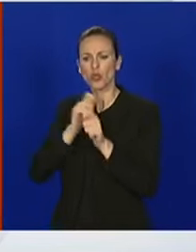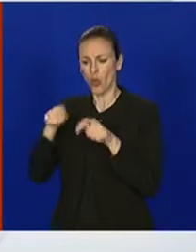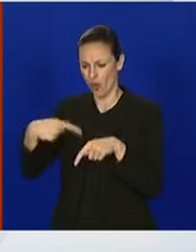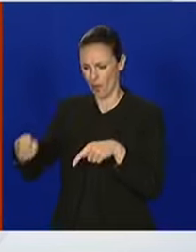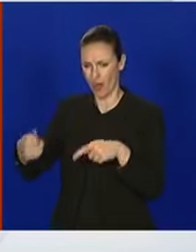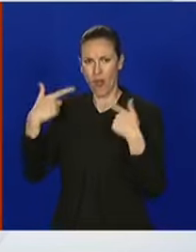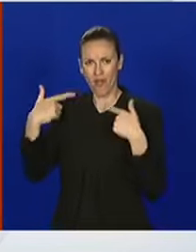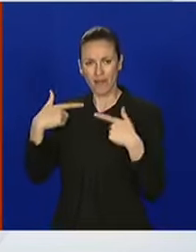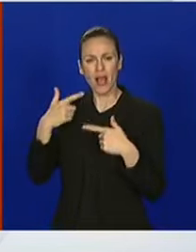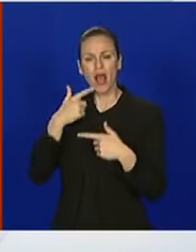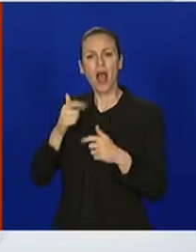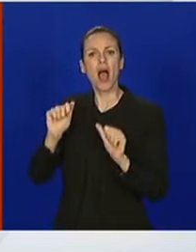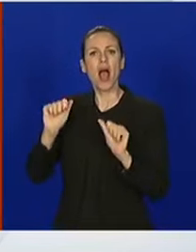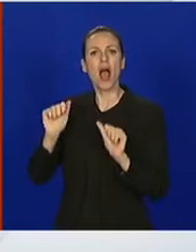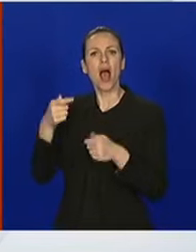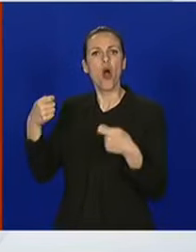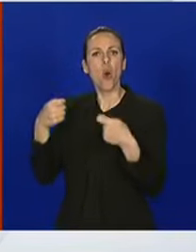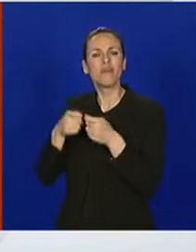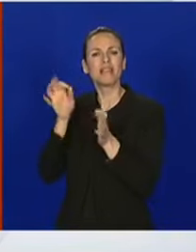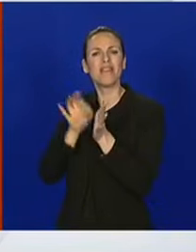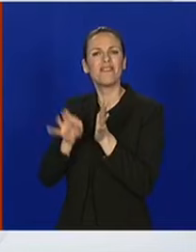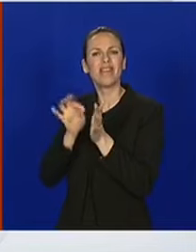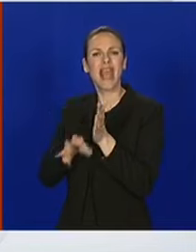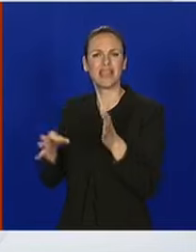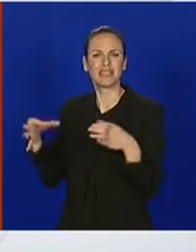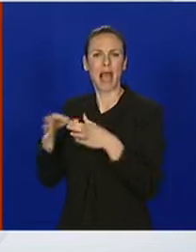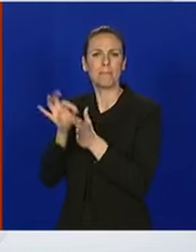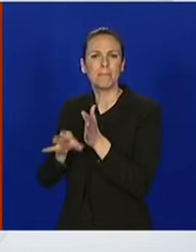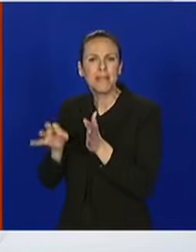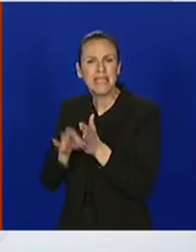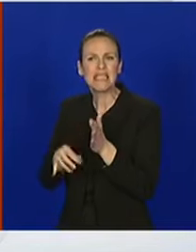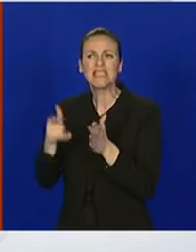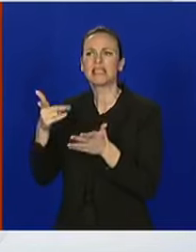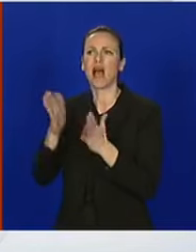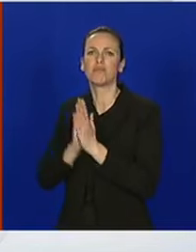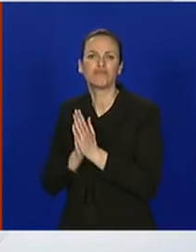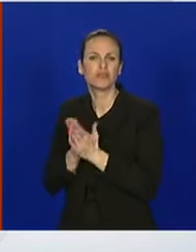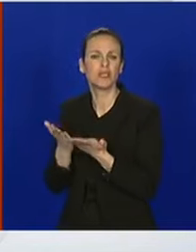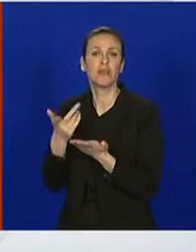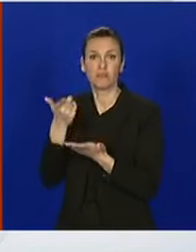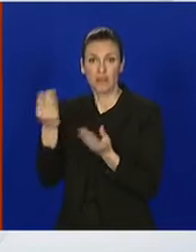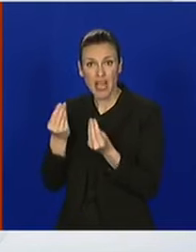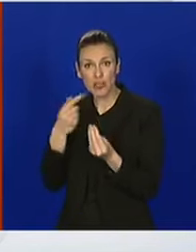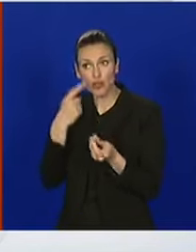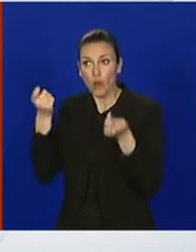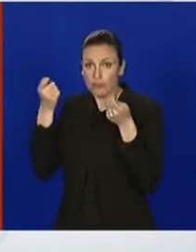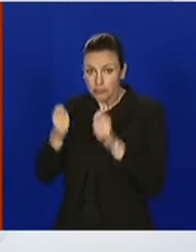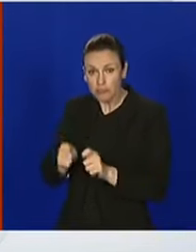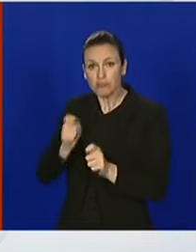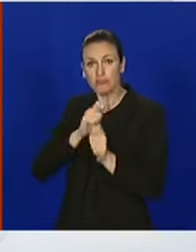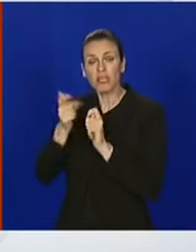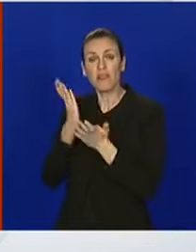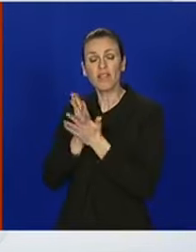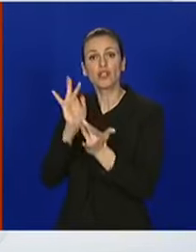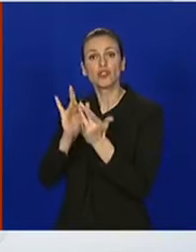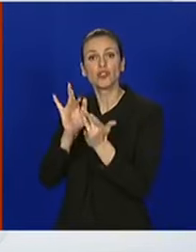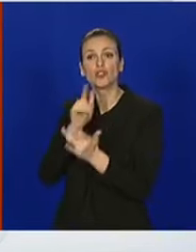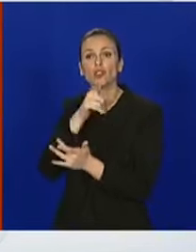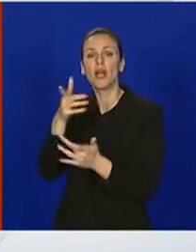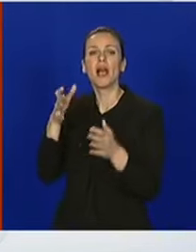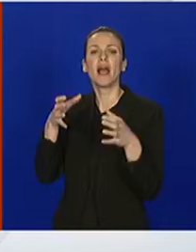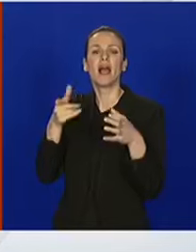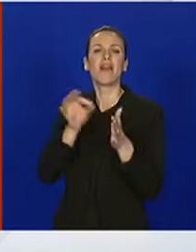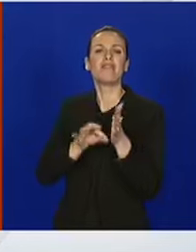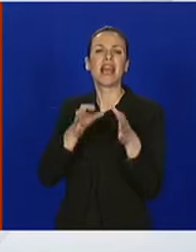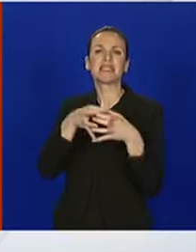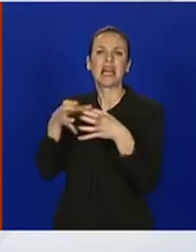vikenda, a tiču se vjerskih okupljanja, jeste li nešto u tom smjeru zaključili, jeste li kontaktirali vjerske zajednice,